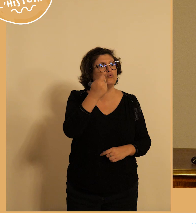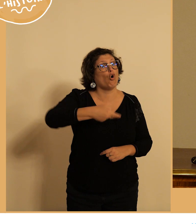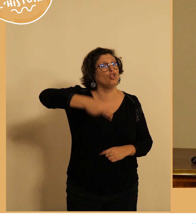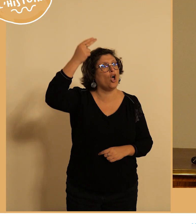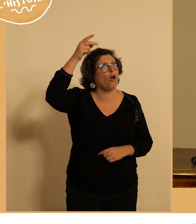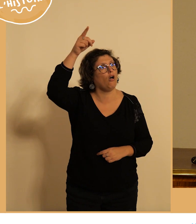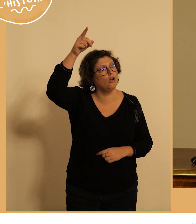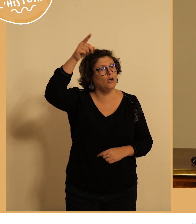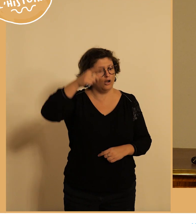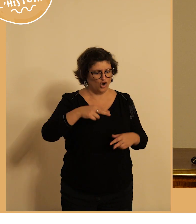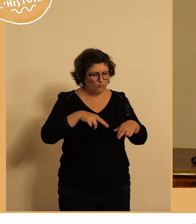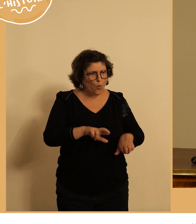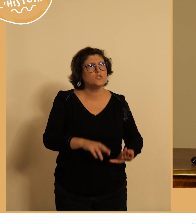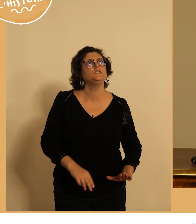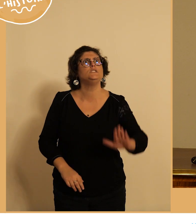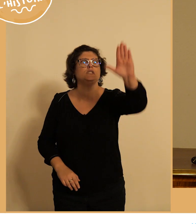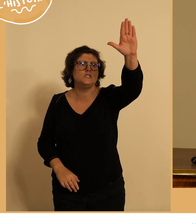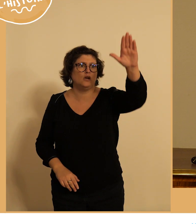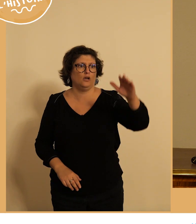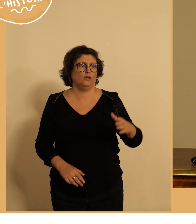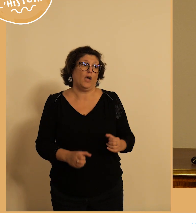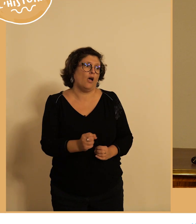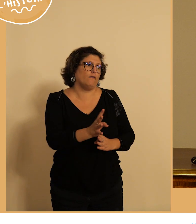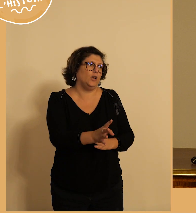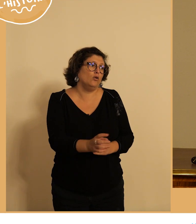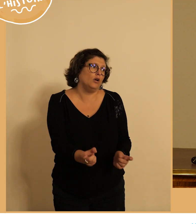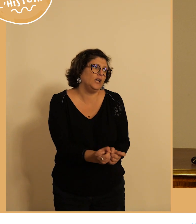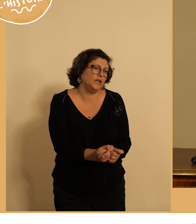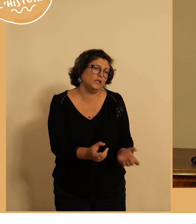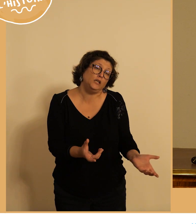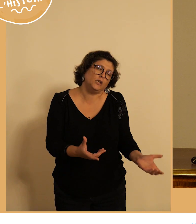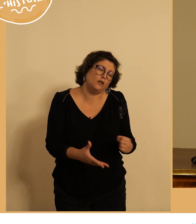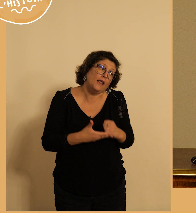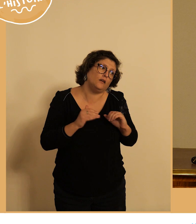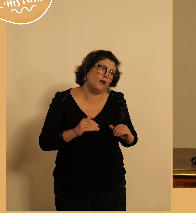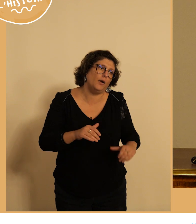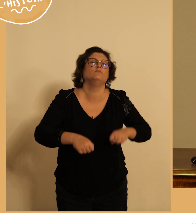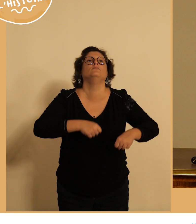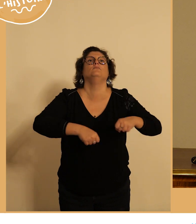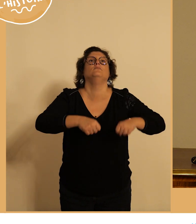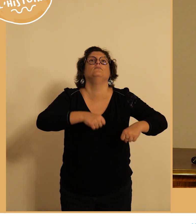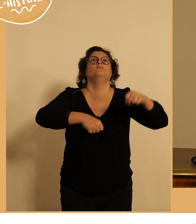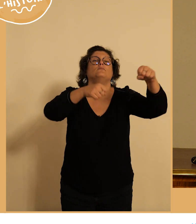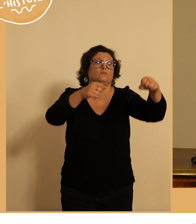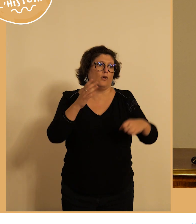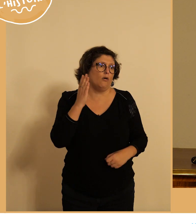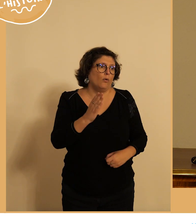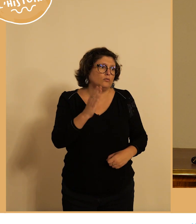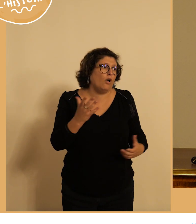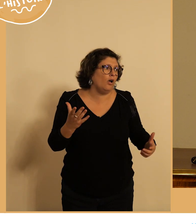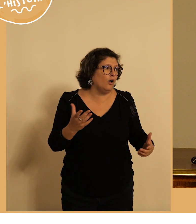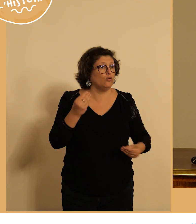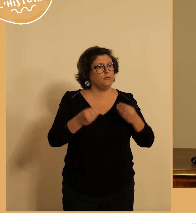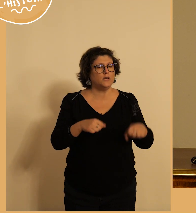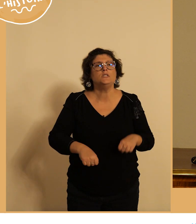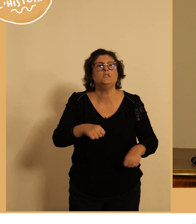tranchée tous les jours je pense que c'est complètement justifié c'est justifié pour toutes les personnes qui le veulent en fait qui ne veulent pas se fatiguer ou arriver